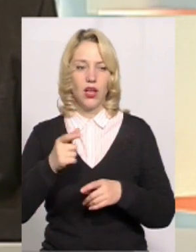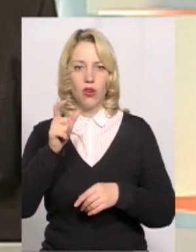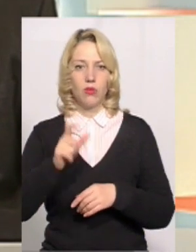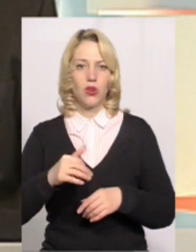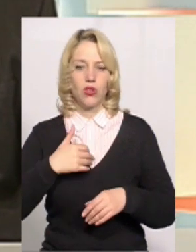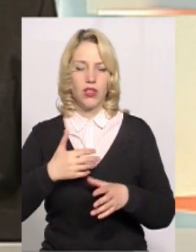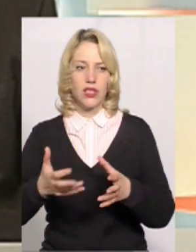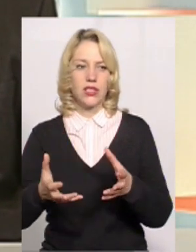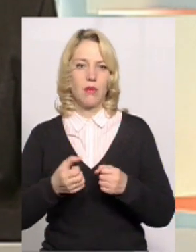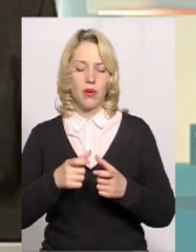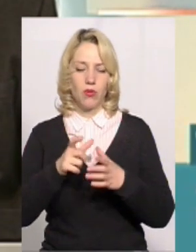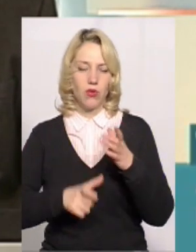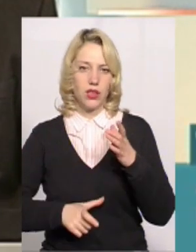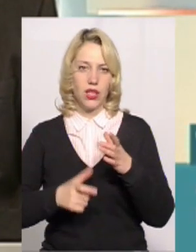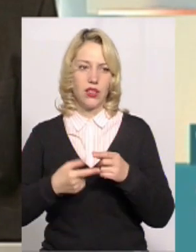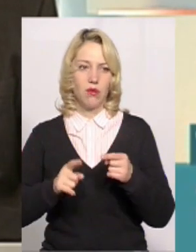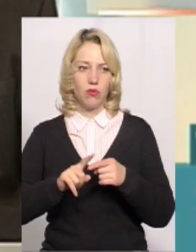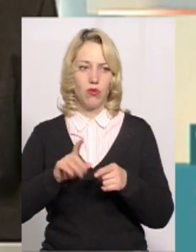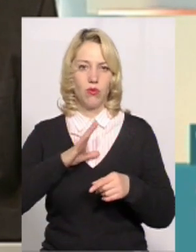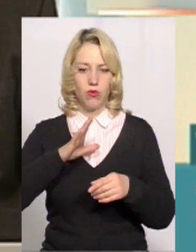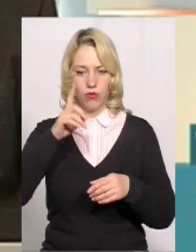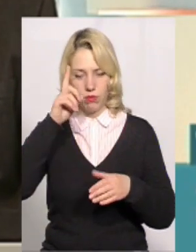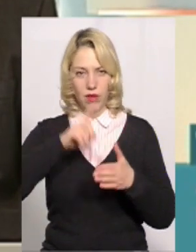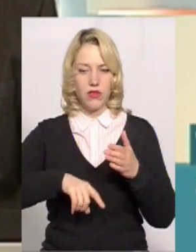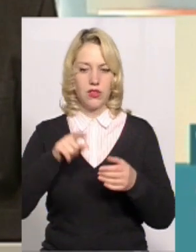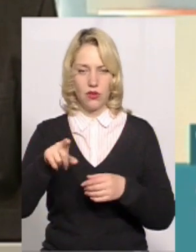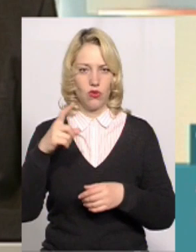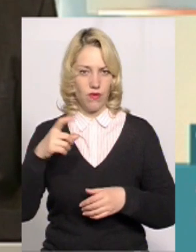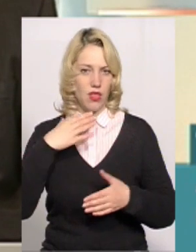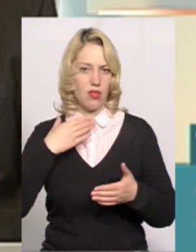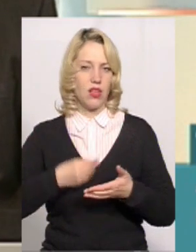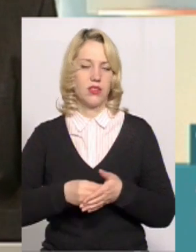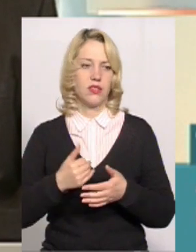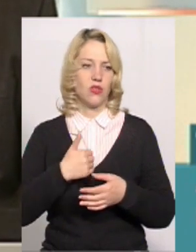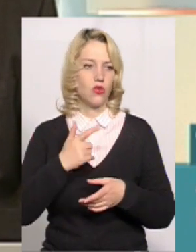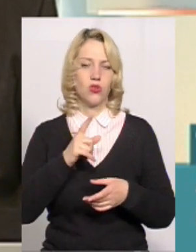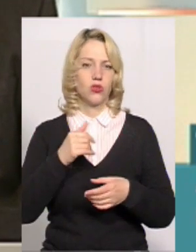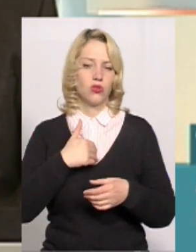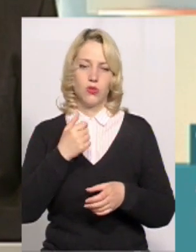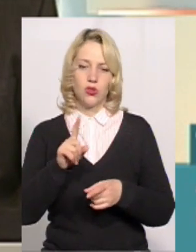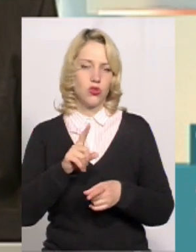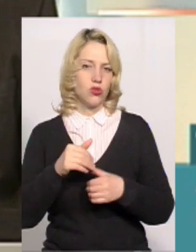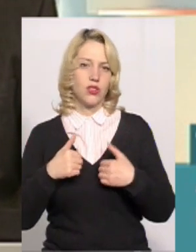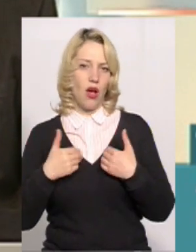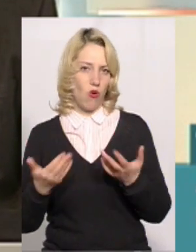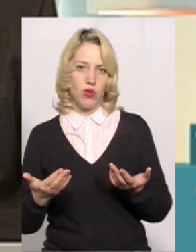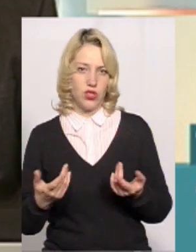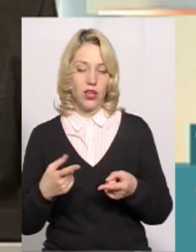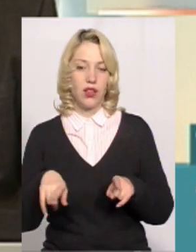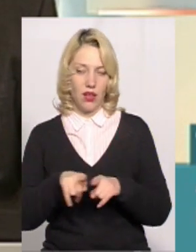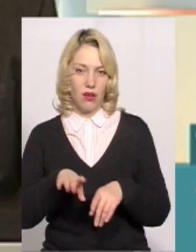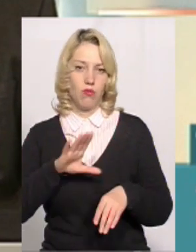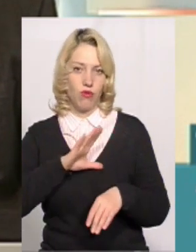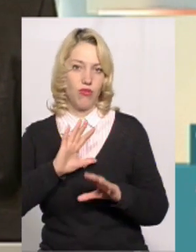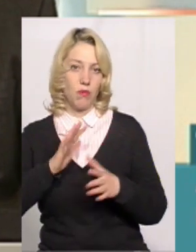хотів забрати свій бюлетень, він був впевнений, що це його власність, він хоче з ним все зробити, що він собі захочеть. Такий